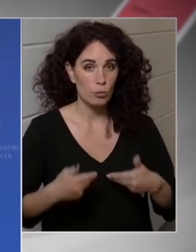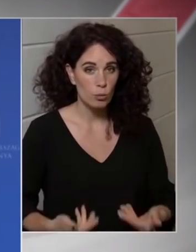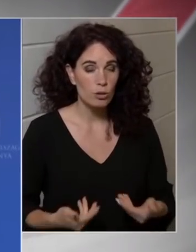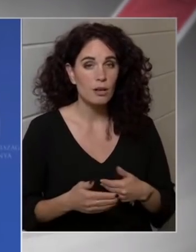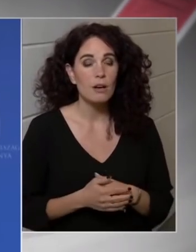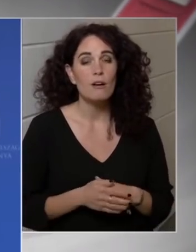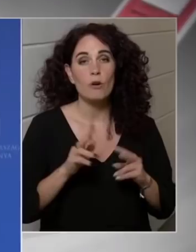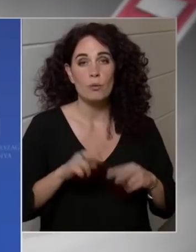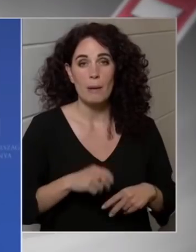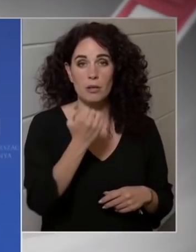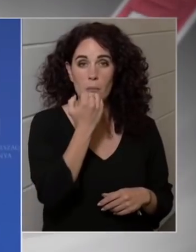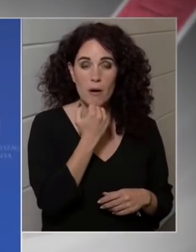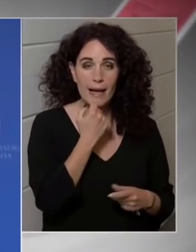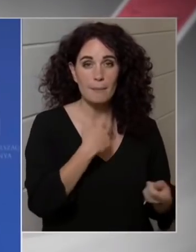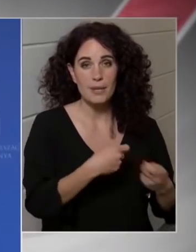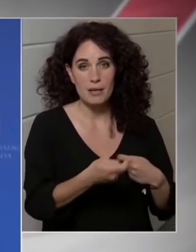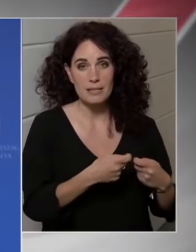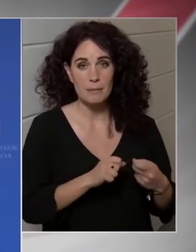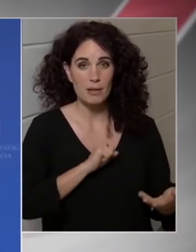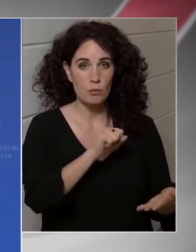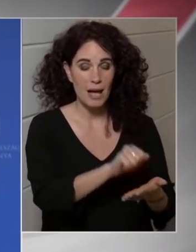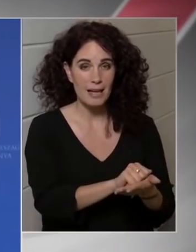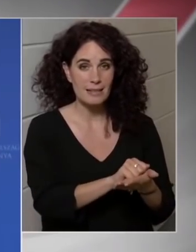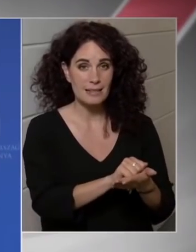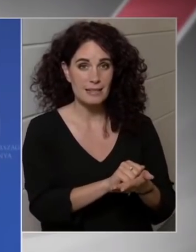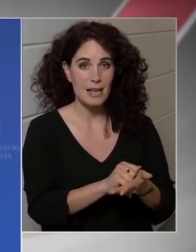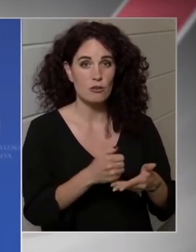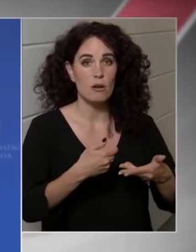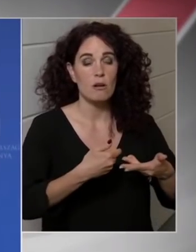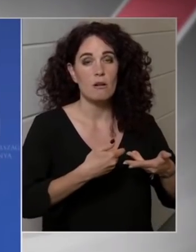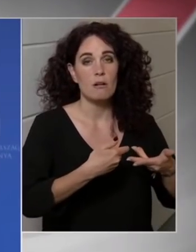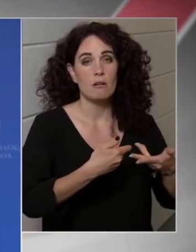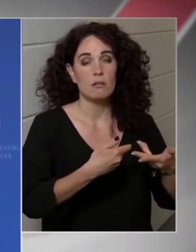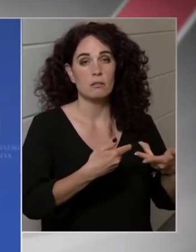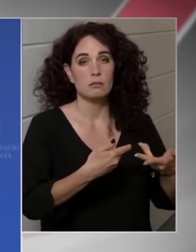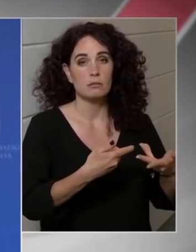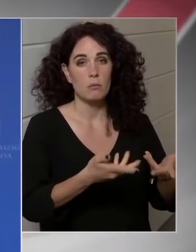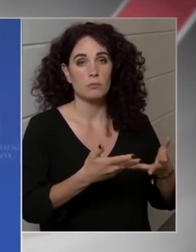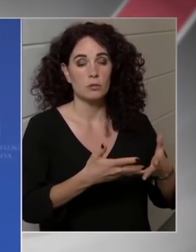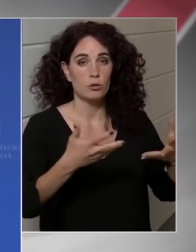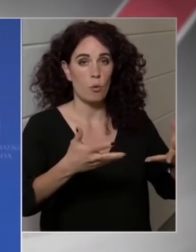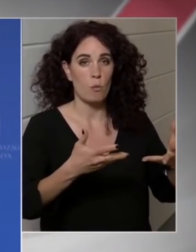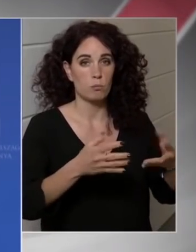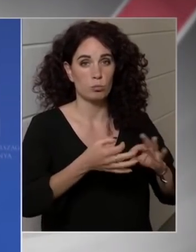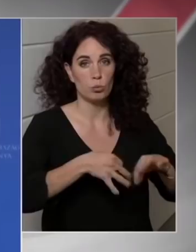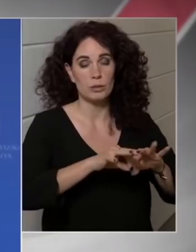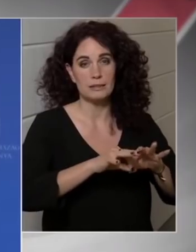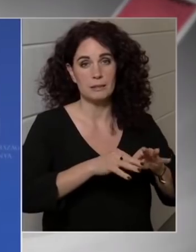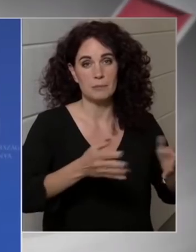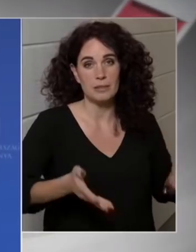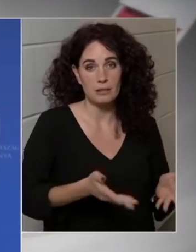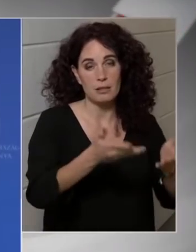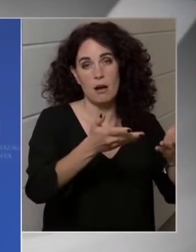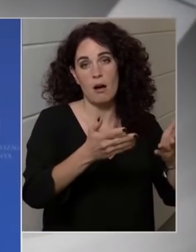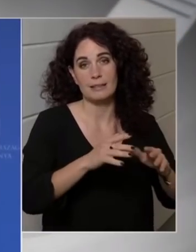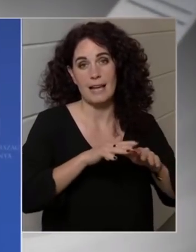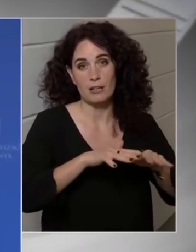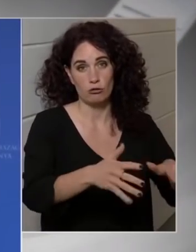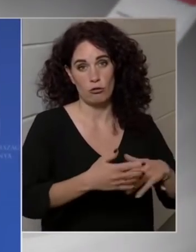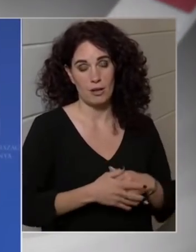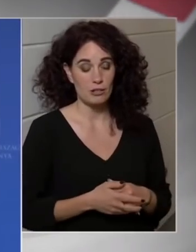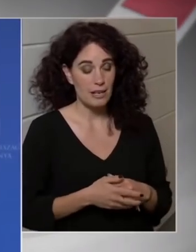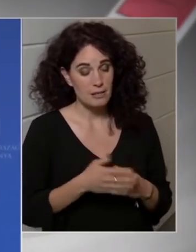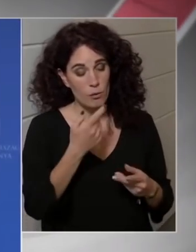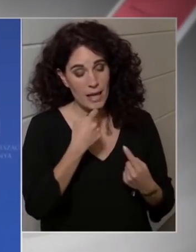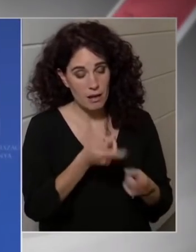magánberuházások, a piaci beruházásoknak van nagyobb multiplikatív hatása, és hogy el is hangzott, ezt továbbra is ösztönizni fogjuk. Tehát